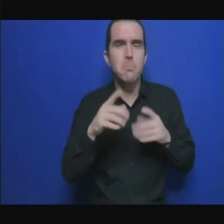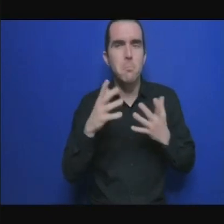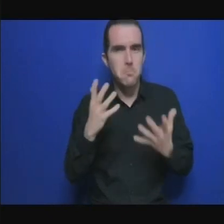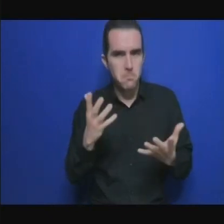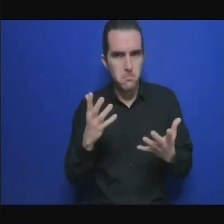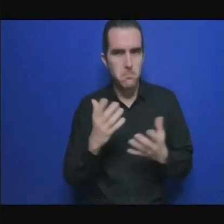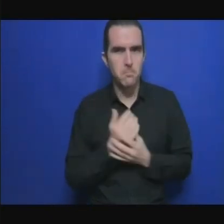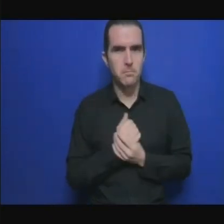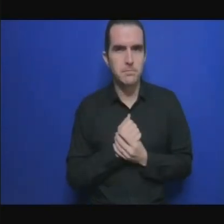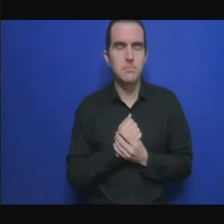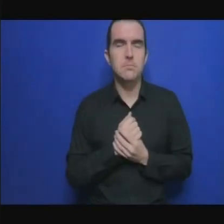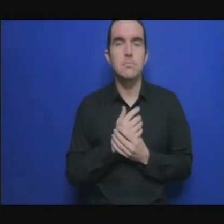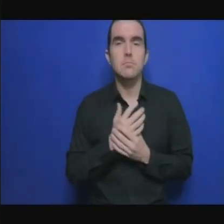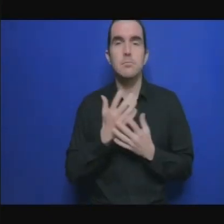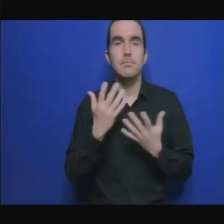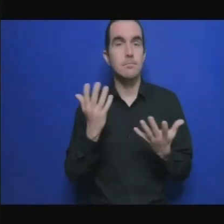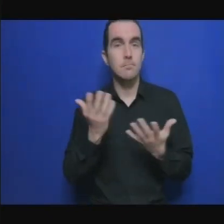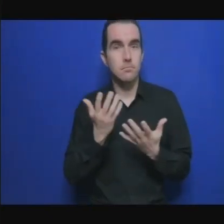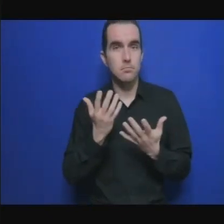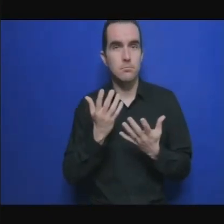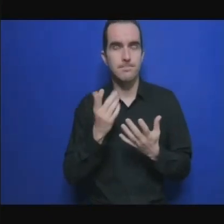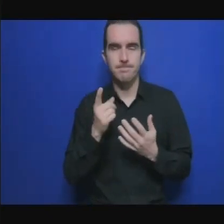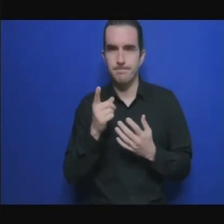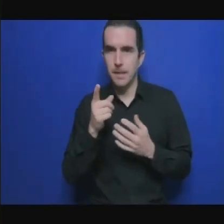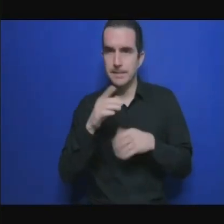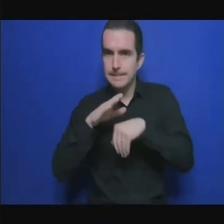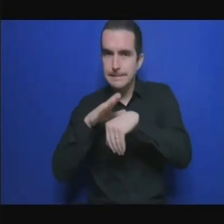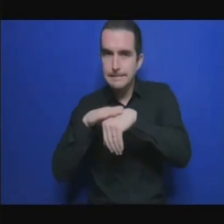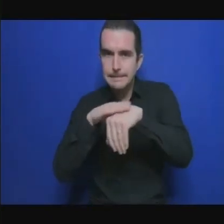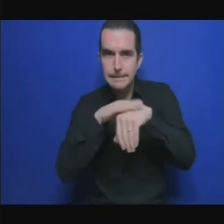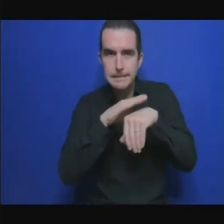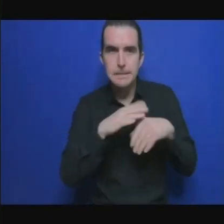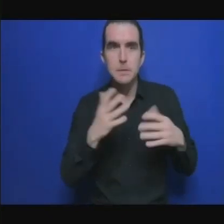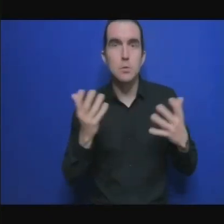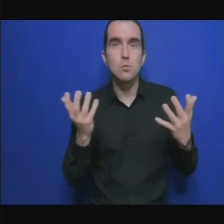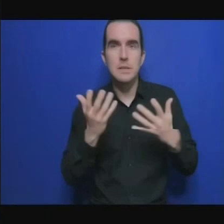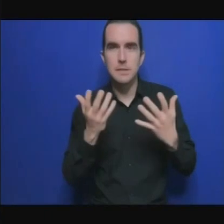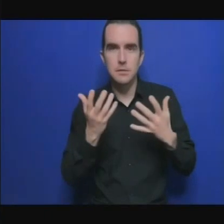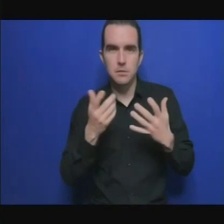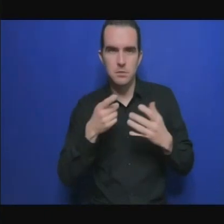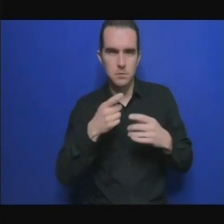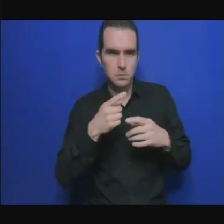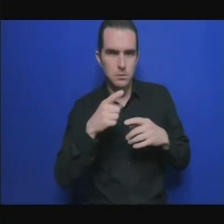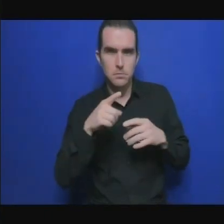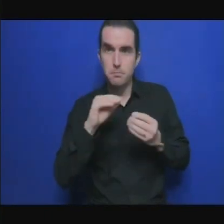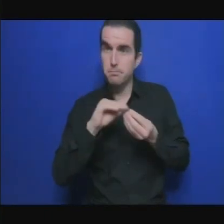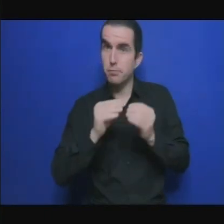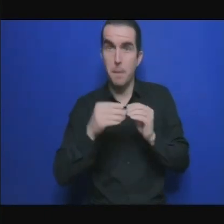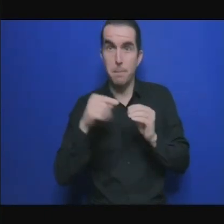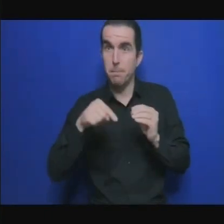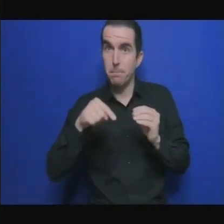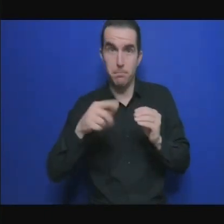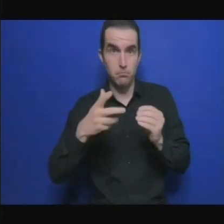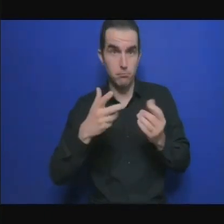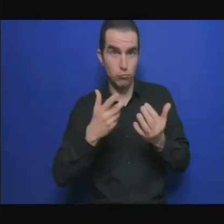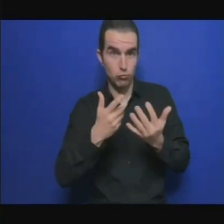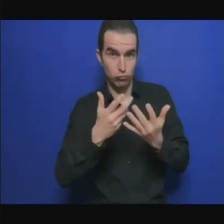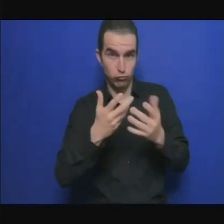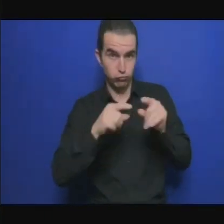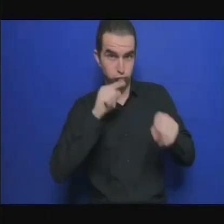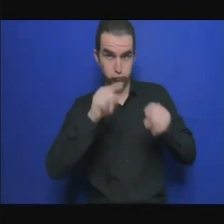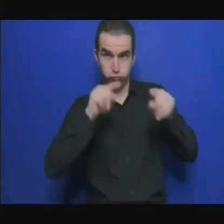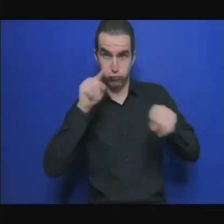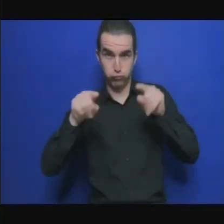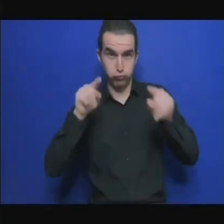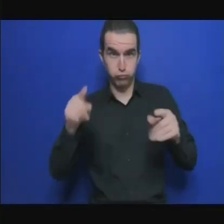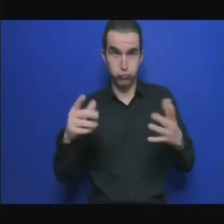pour éviter que les actions soient dispersées car il y a de nombreuses voies qu'on peut emprunter mais il faut assurer une